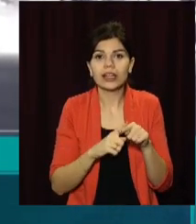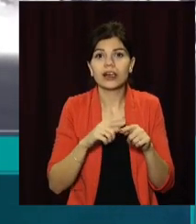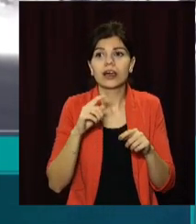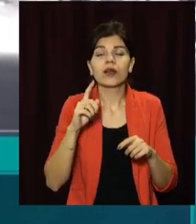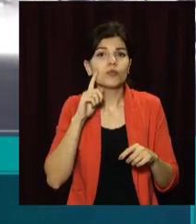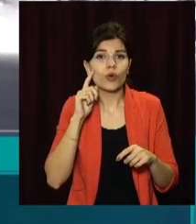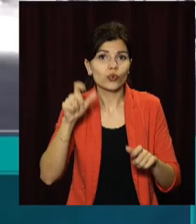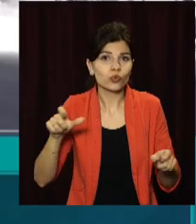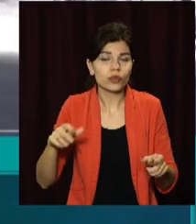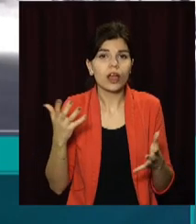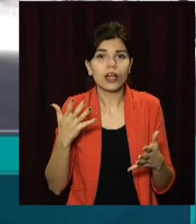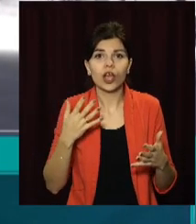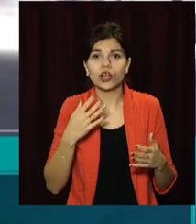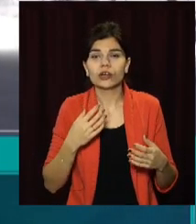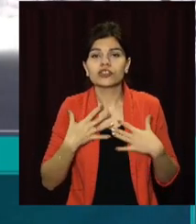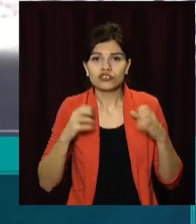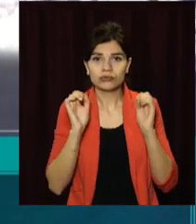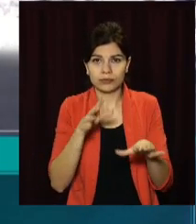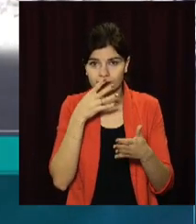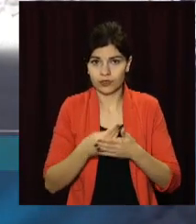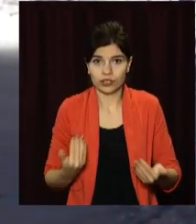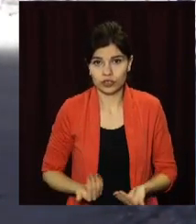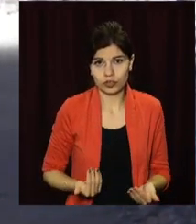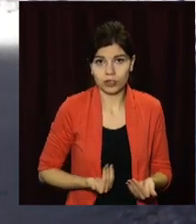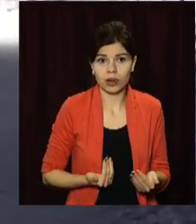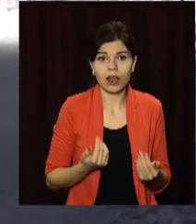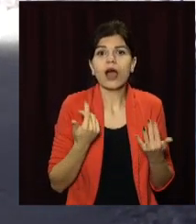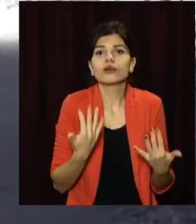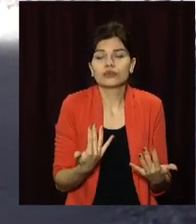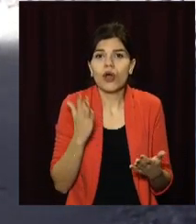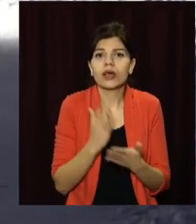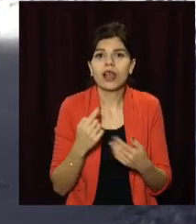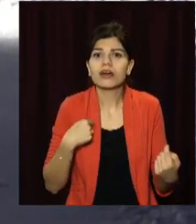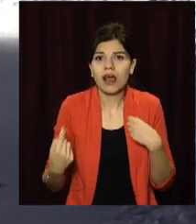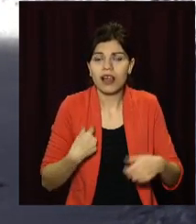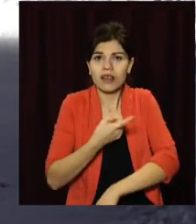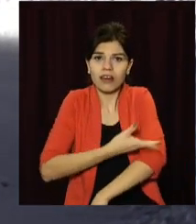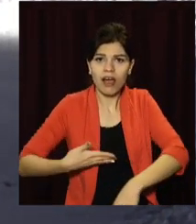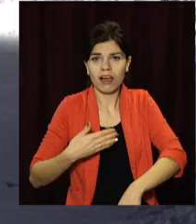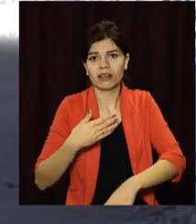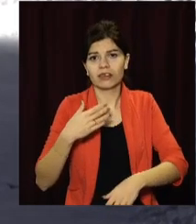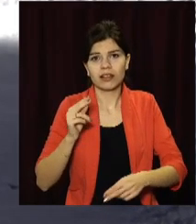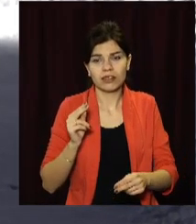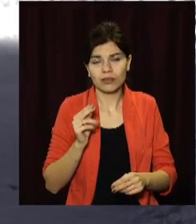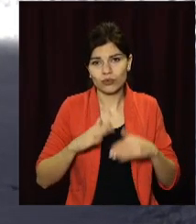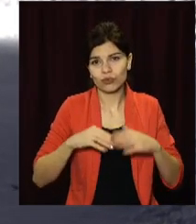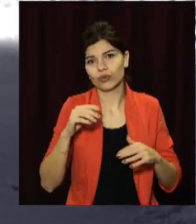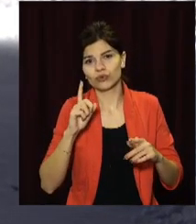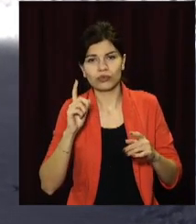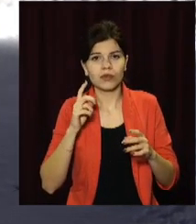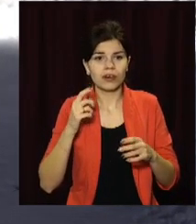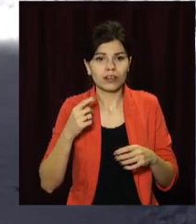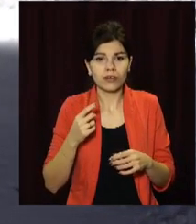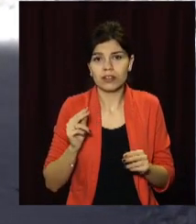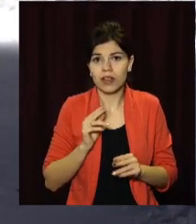які жертвували своїми життями, а скільки їх згадуваних. Ви не представляєте, які це люди, вони навіть